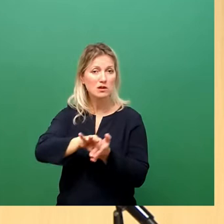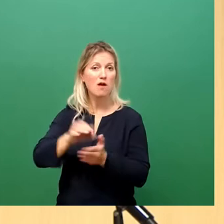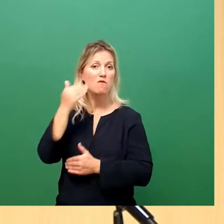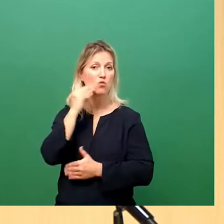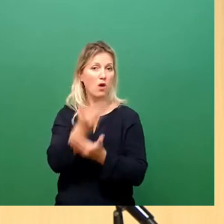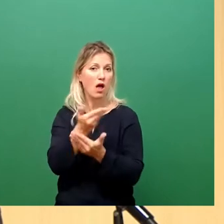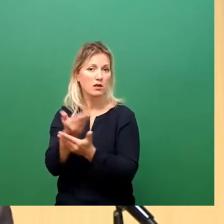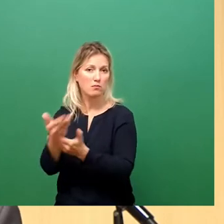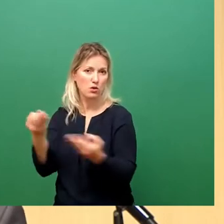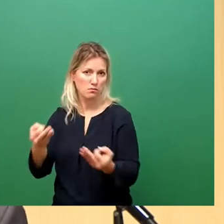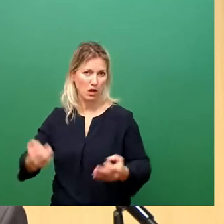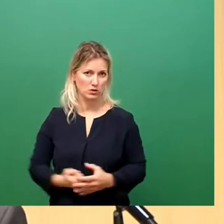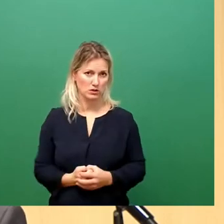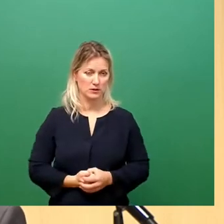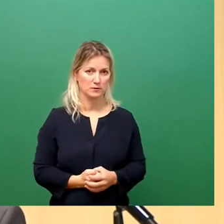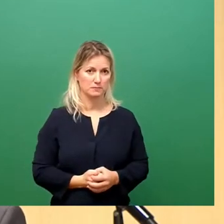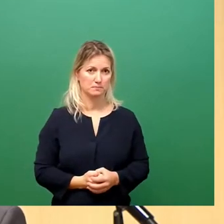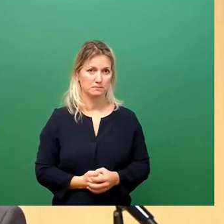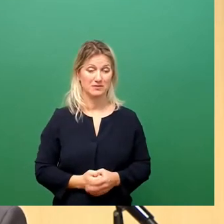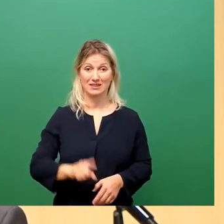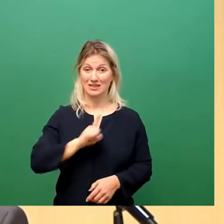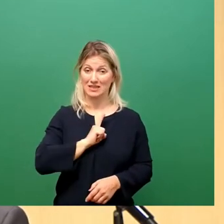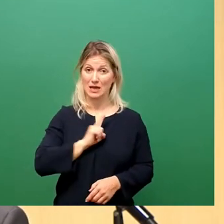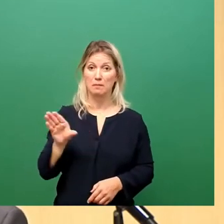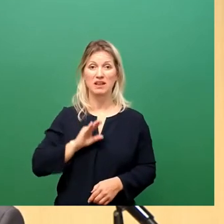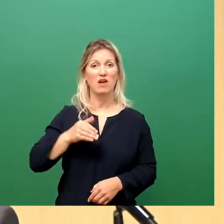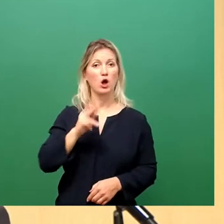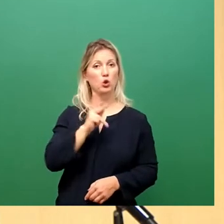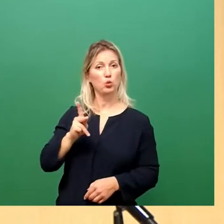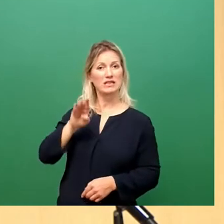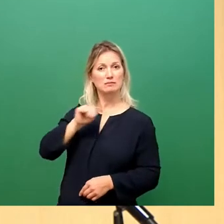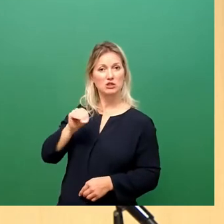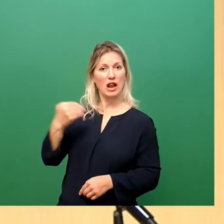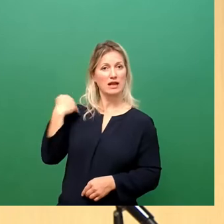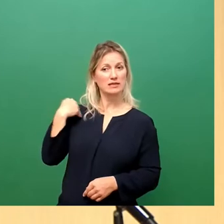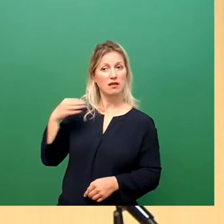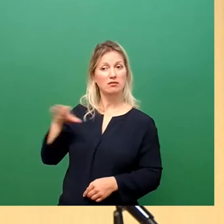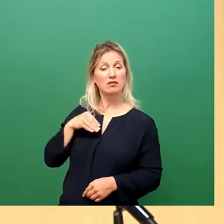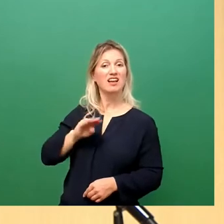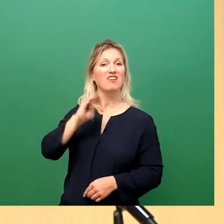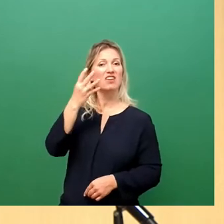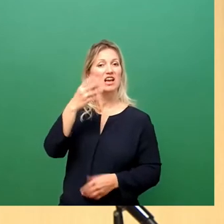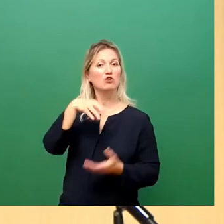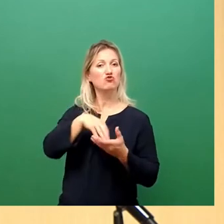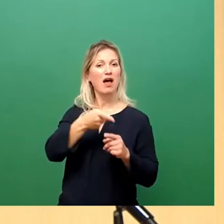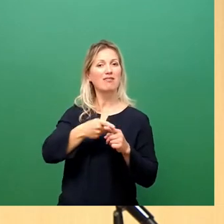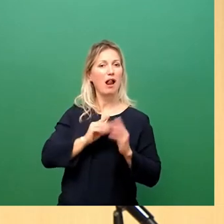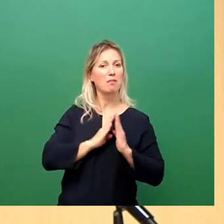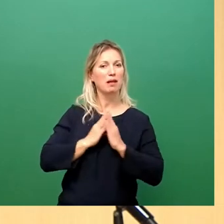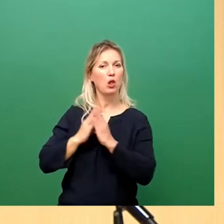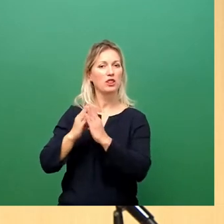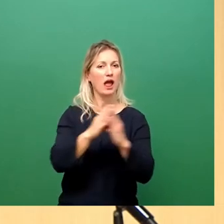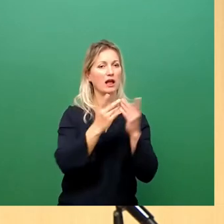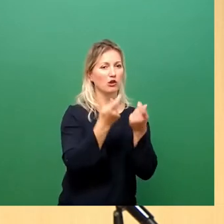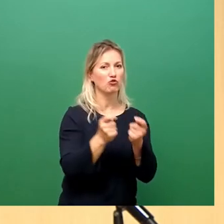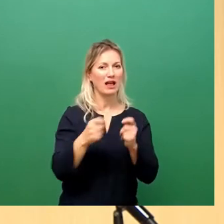Ich habe persönlich mit Frau Kunis-Michel gestern über ihre Entscheidung, die vier Stadtteilbibliotheken zu schließen, gesprochen. Und